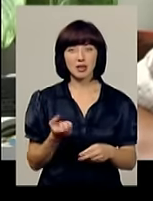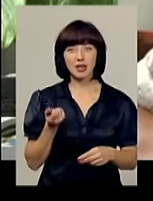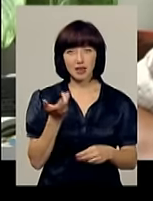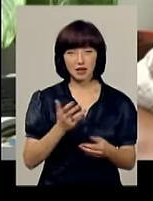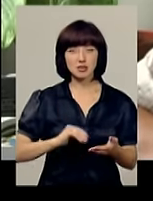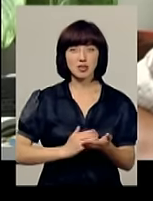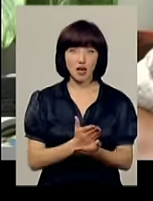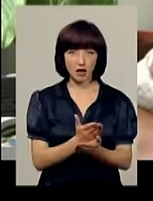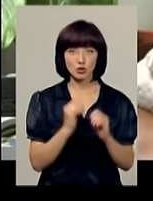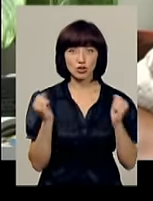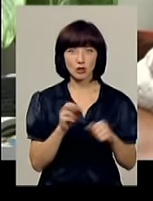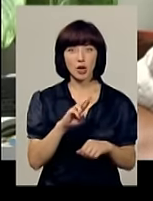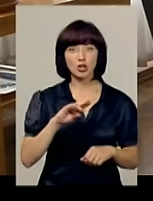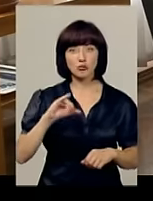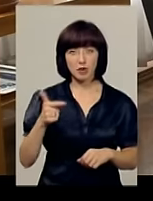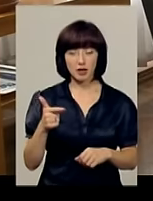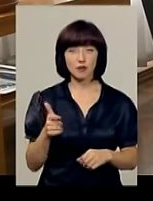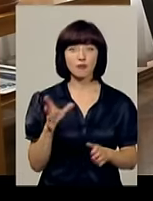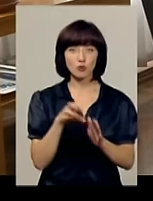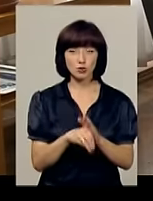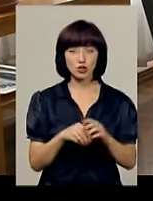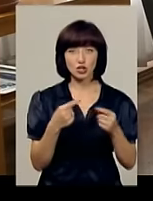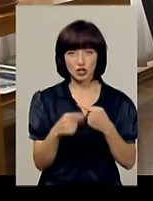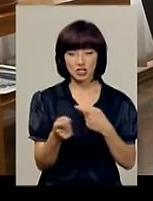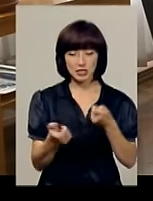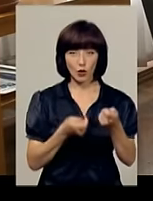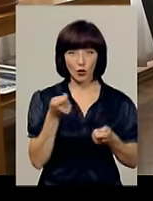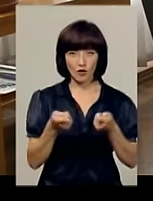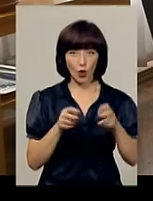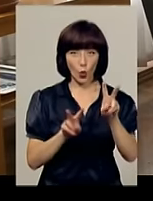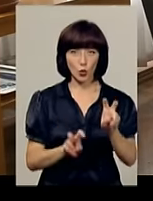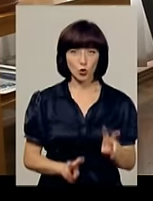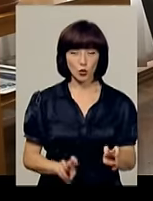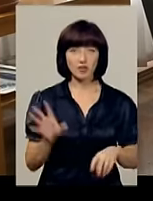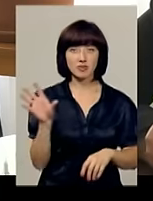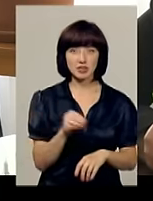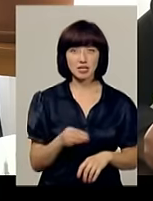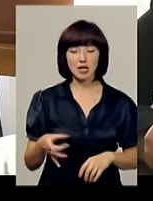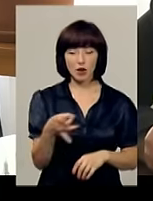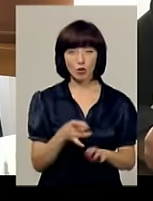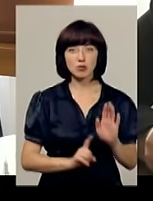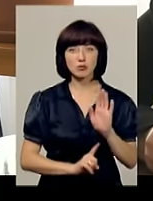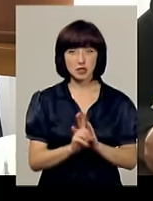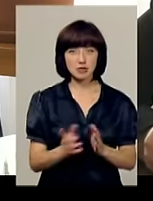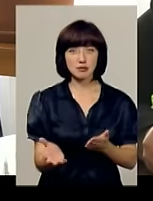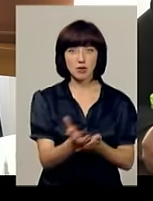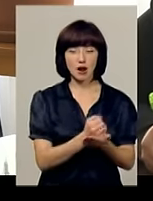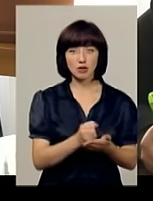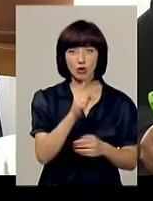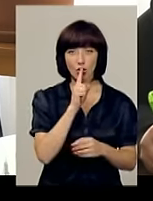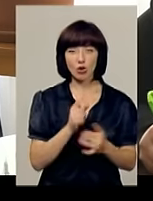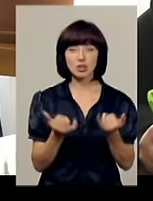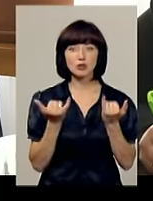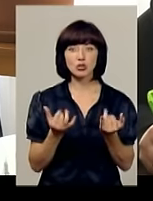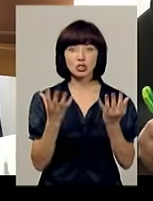і якість озимого ячменю, ну і в тому числі інших зернових культур. Майже всі райони приступили до збирання гороху. На